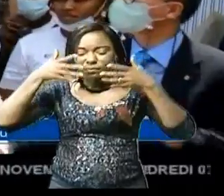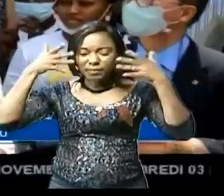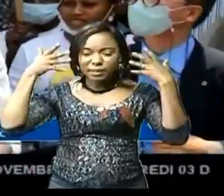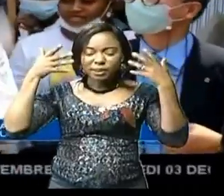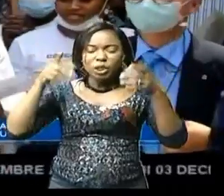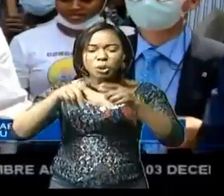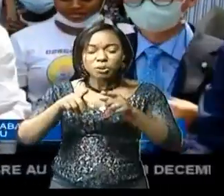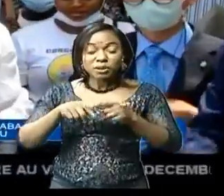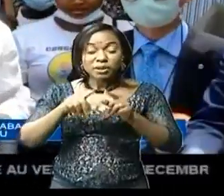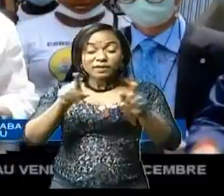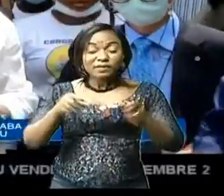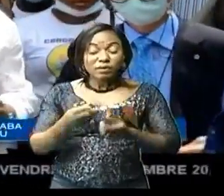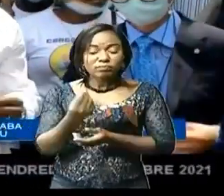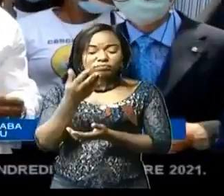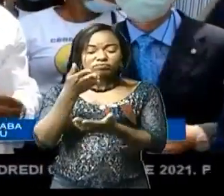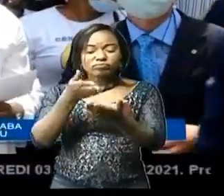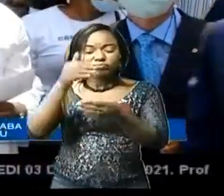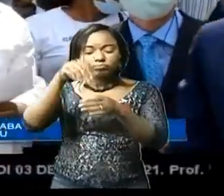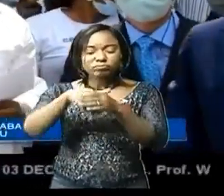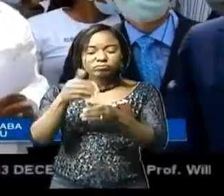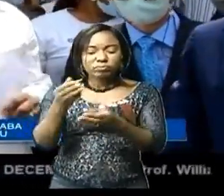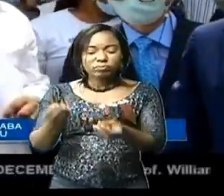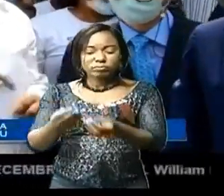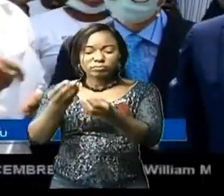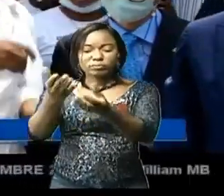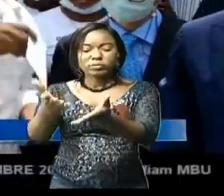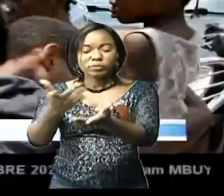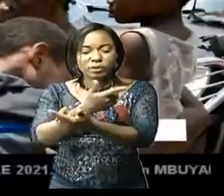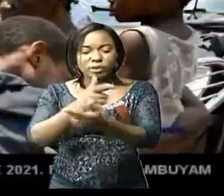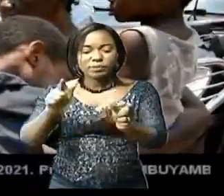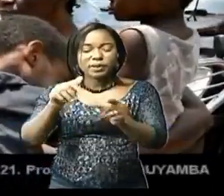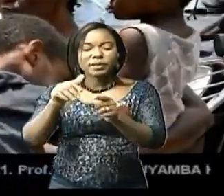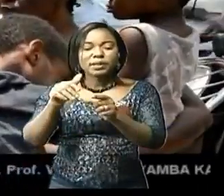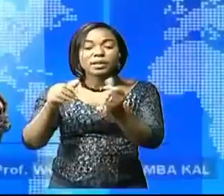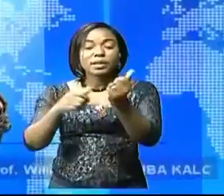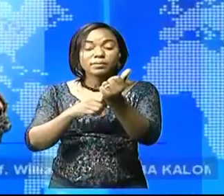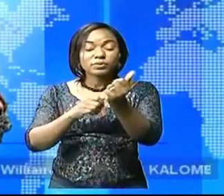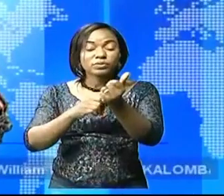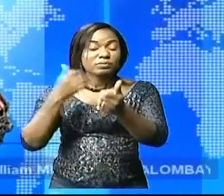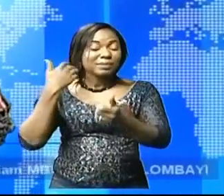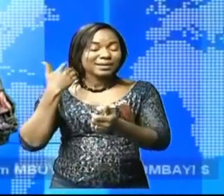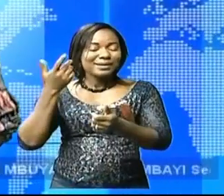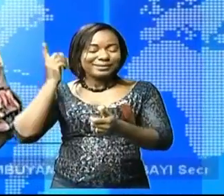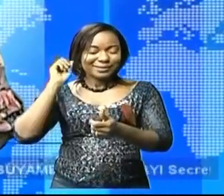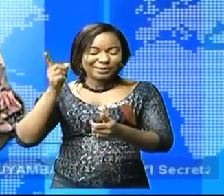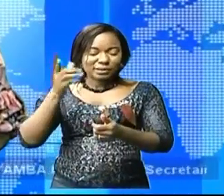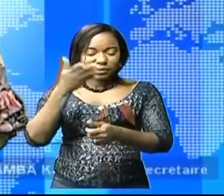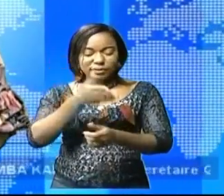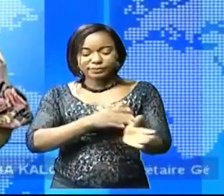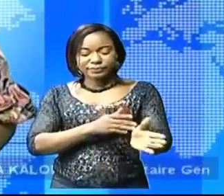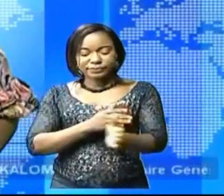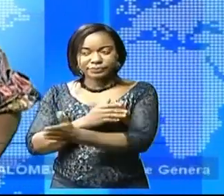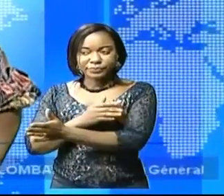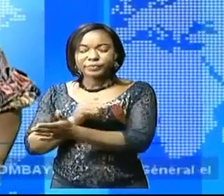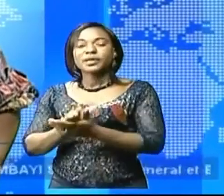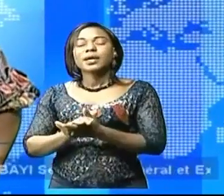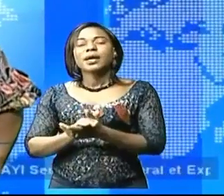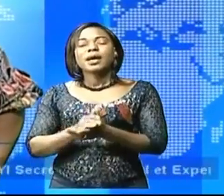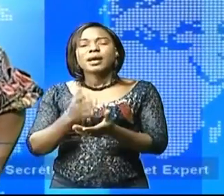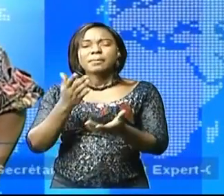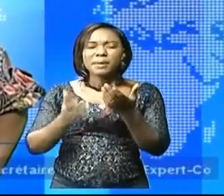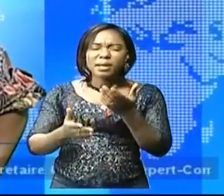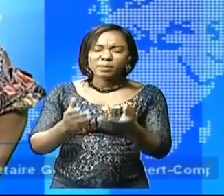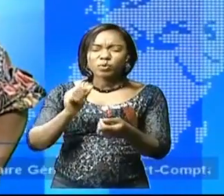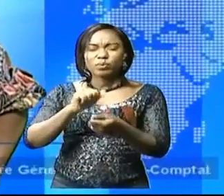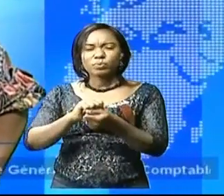enveloppe ont été remis pour permettre la sortie libre des malades insolvables. Au regard de la situation sanitaire